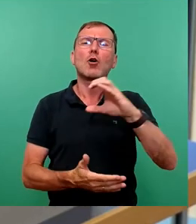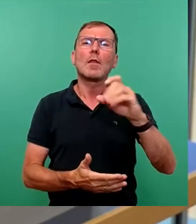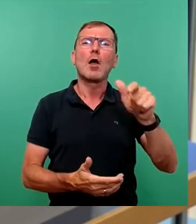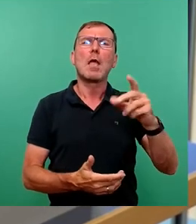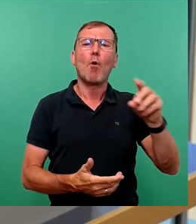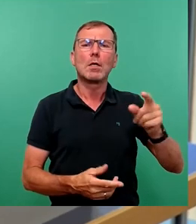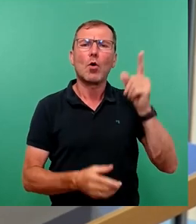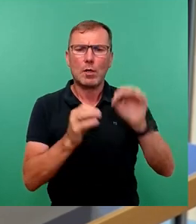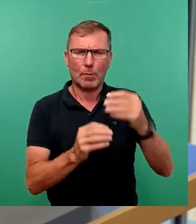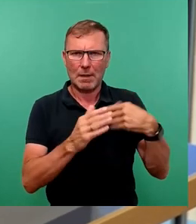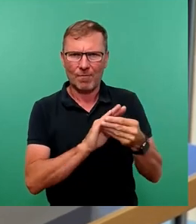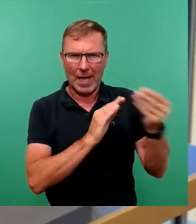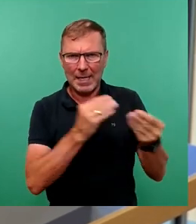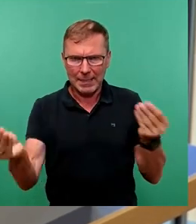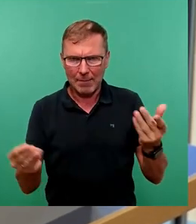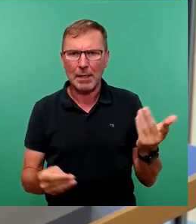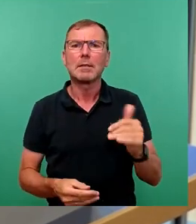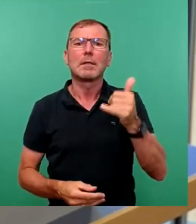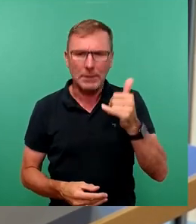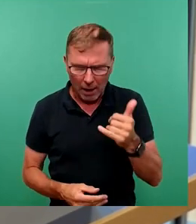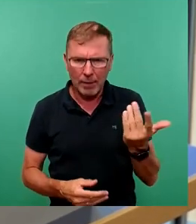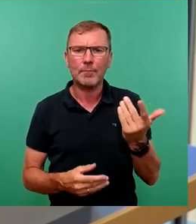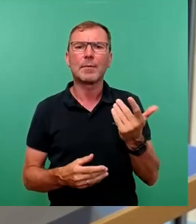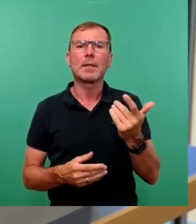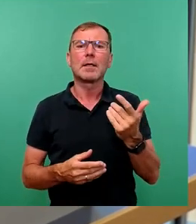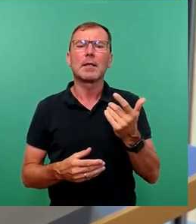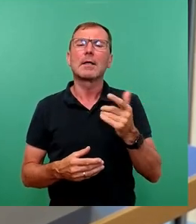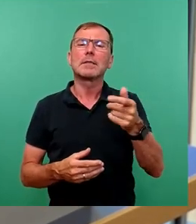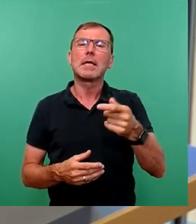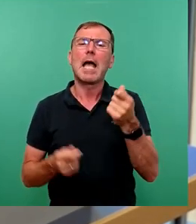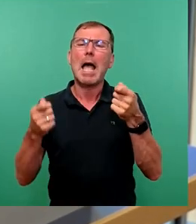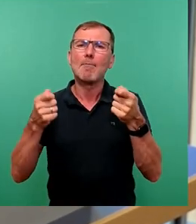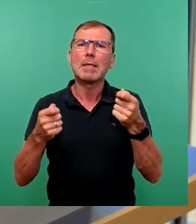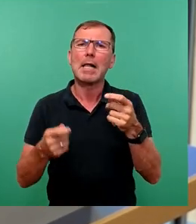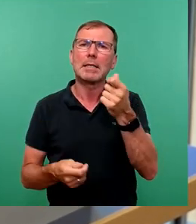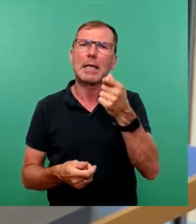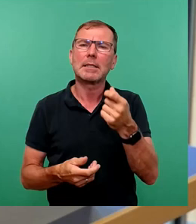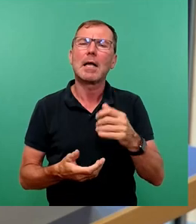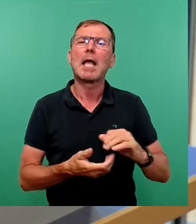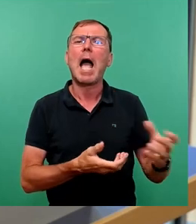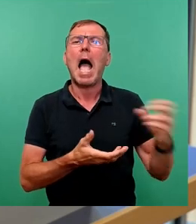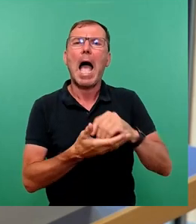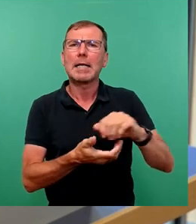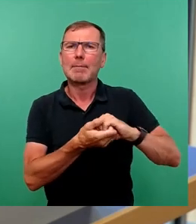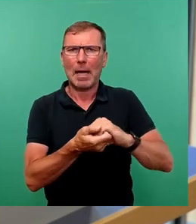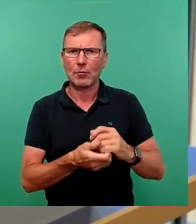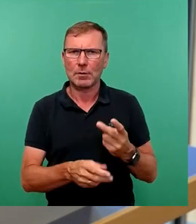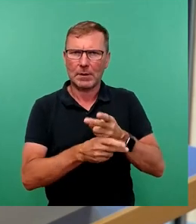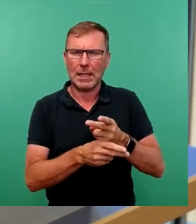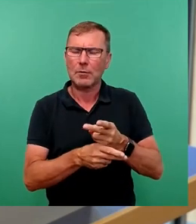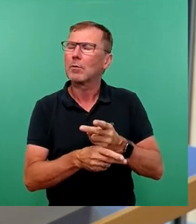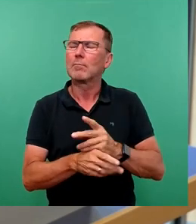% freigeben. Natürlich ist es so, dass die Mittel, also die Gelder aus der Eingemeinigungsvertretung unantastbar sind, aber es geht ja um die